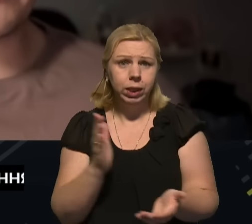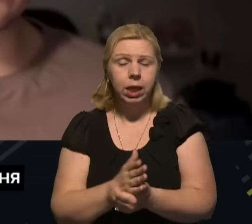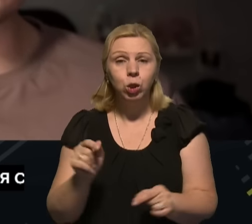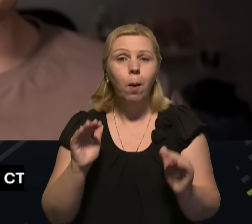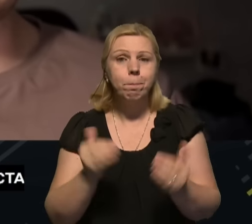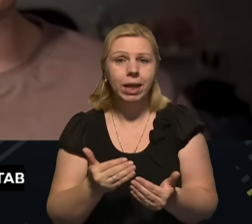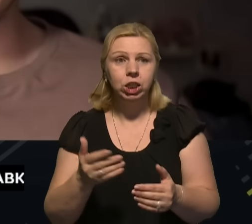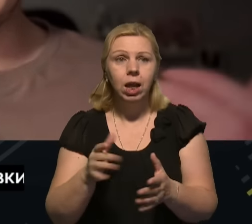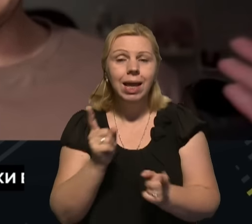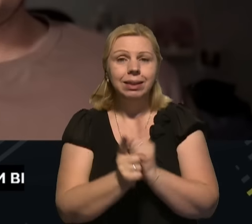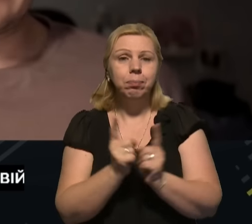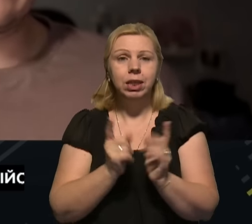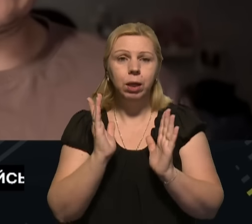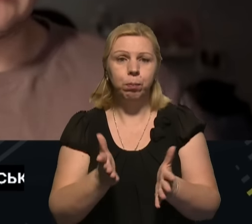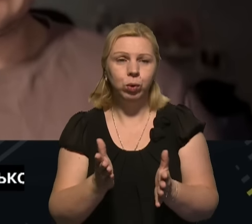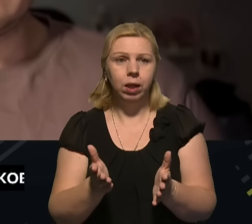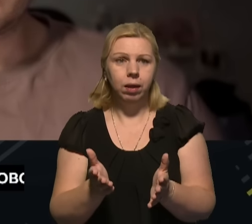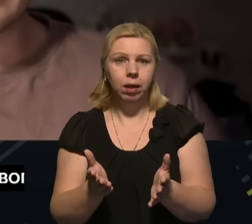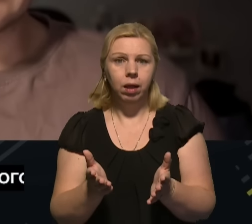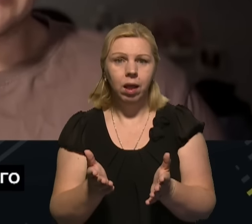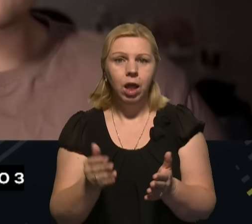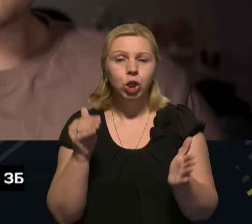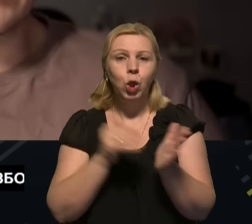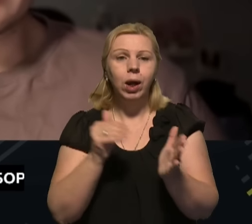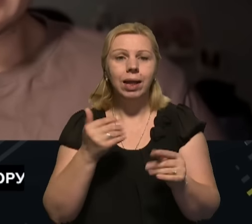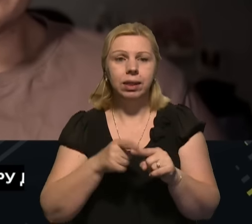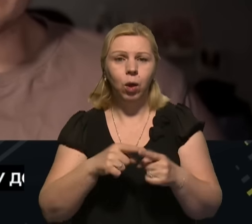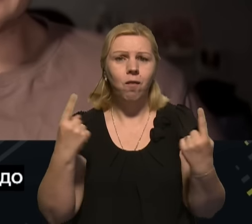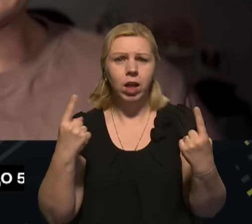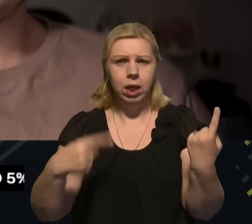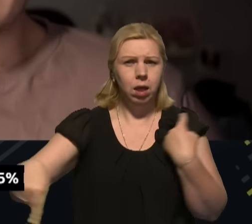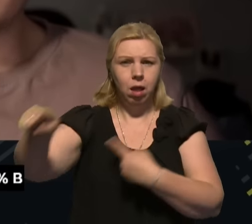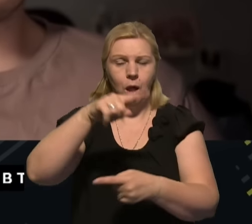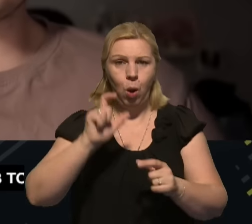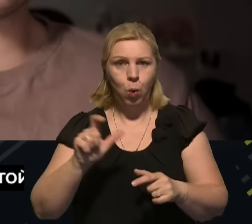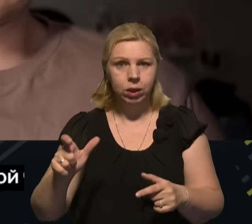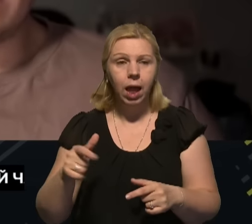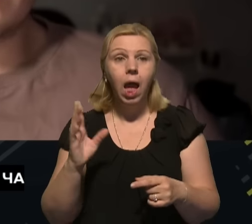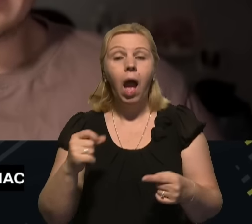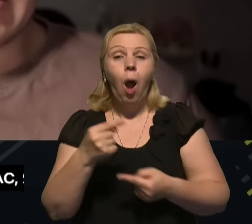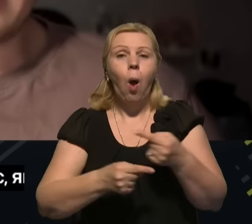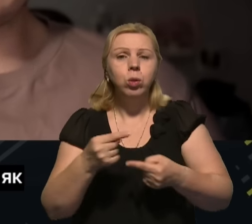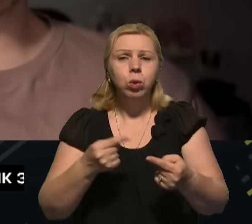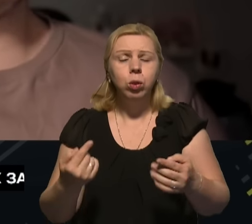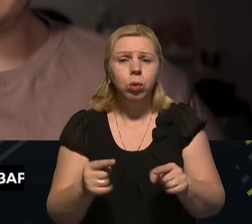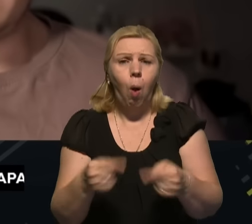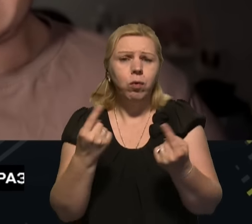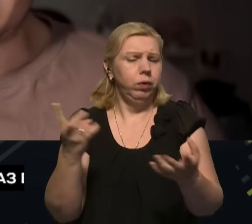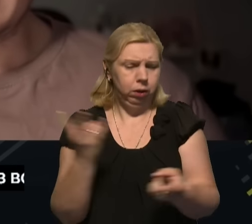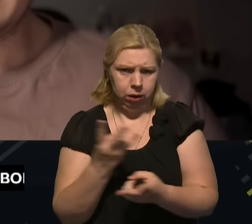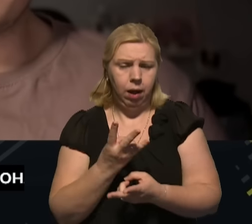менше. Відповідно, збій не буде торкатися такою великою кількостю людей. Проте оновлювати все одно треба.